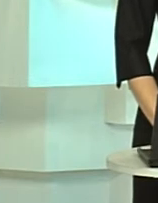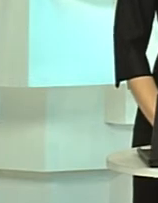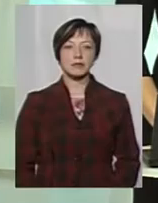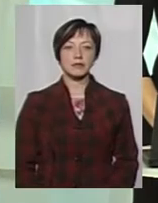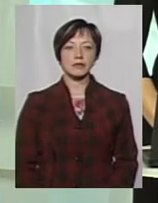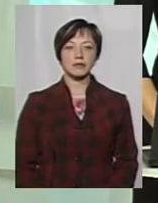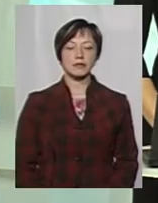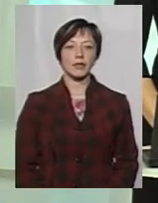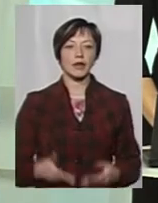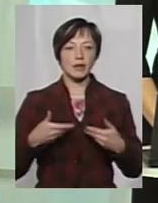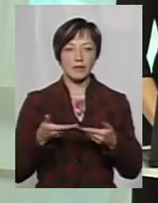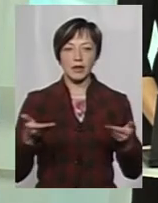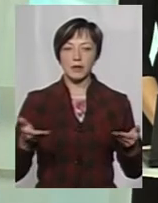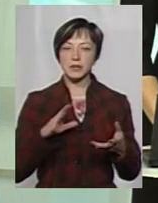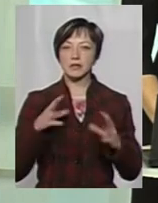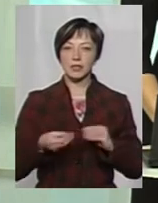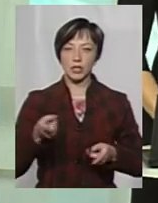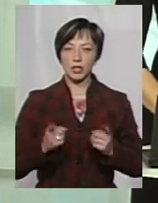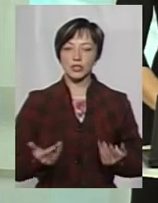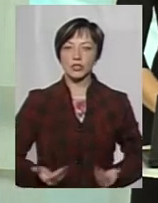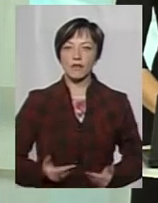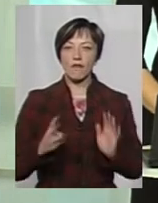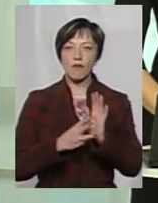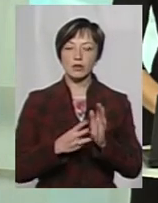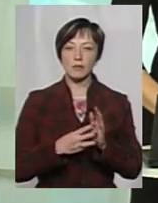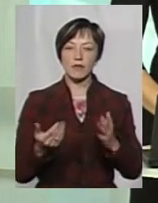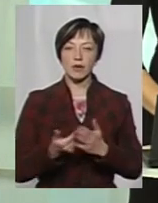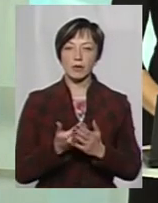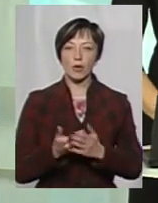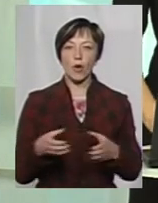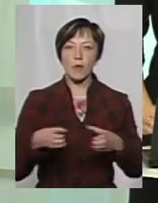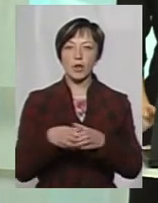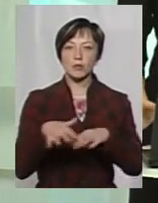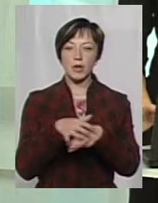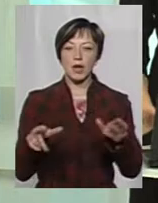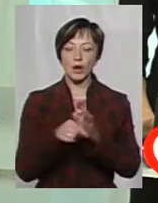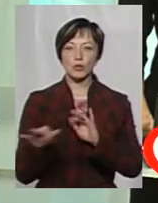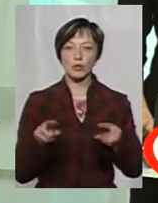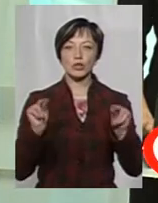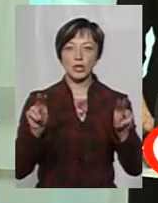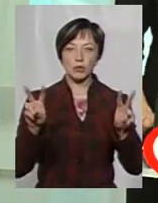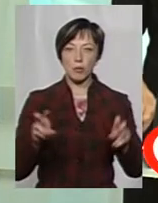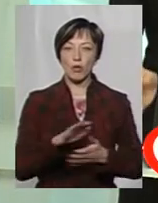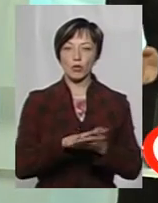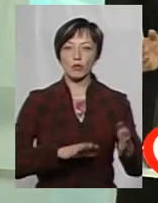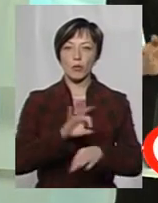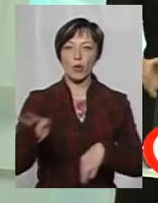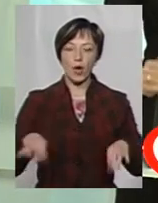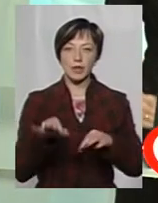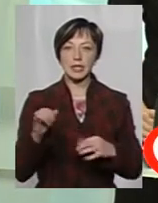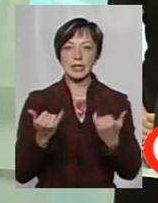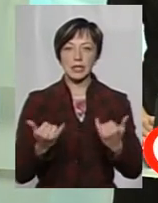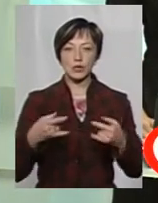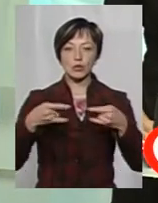Вітаємо, це «Звіти наживо» 8 випуск. Команда Суспільного разом із Рухом Часно продовжує всеукраїнський медіапроект і